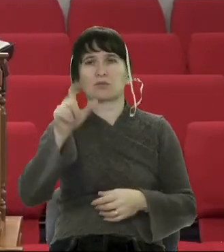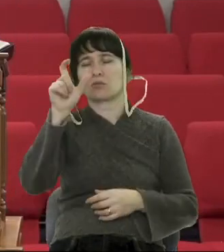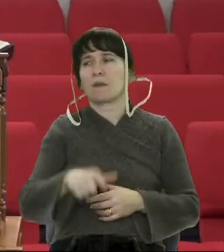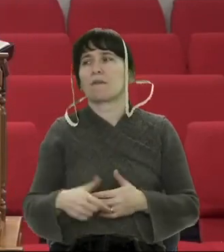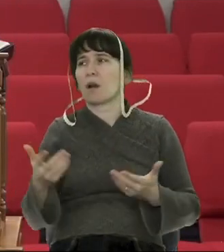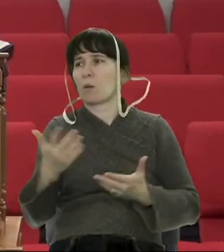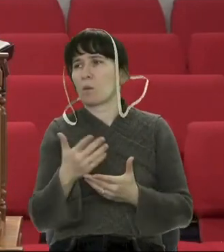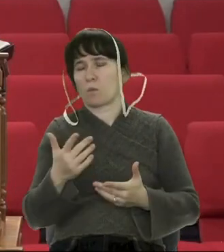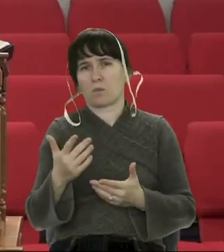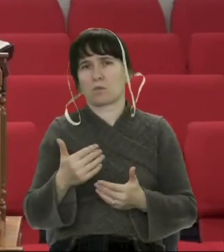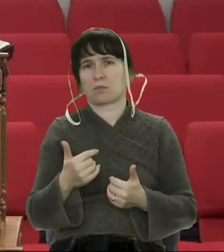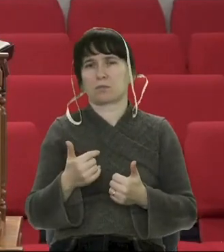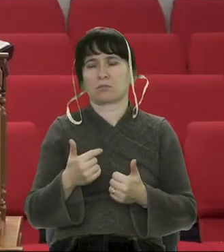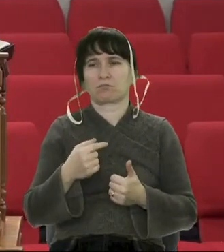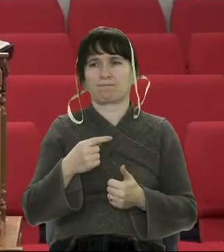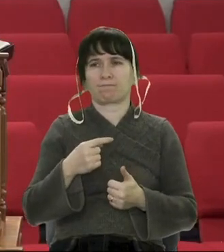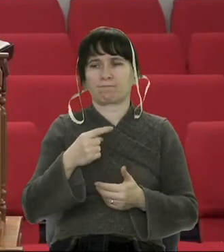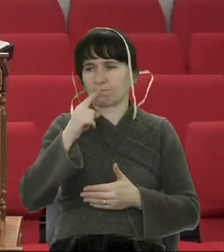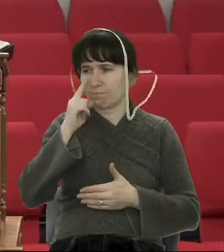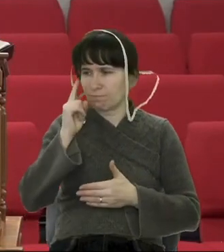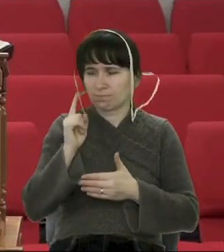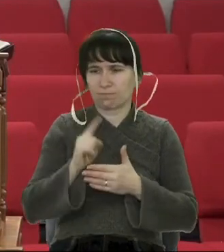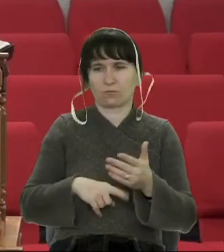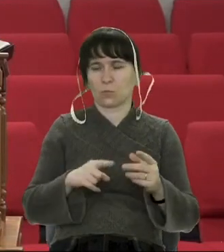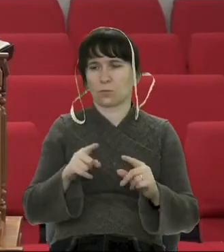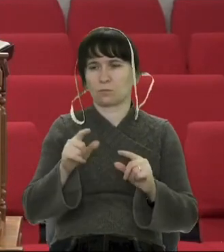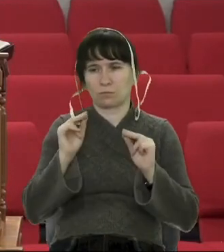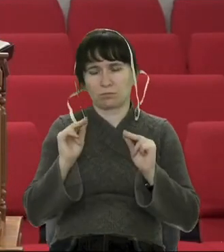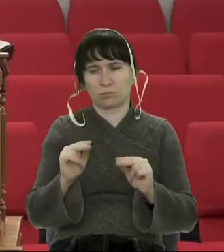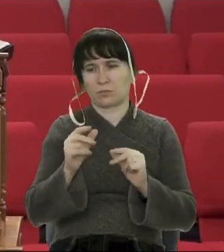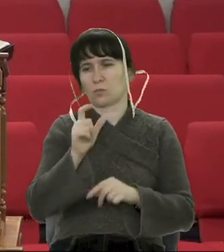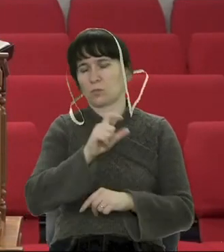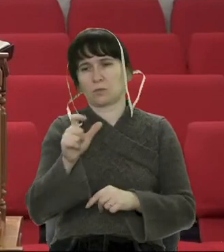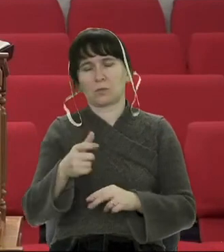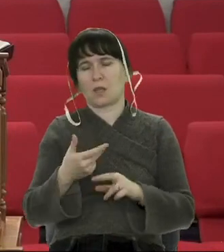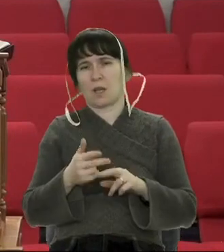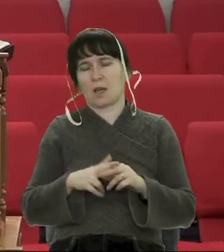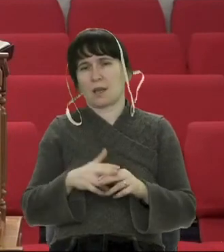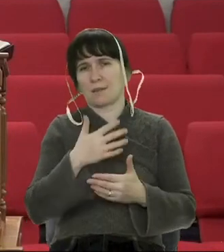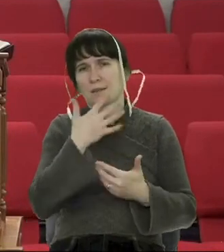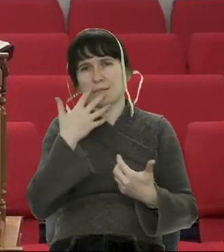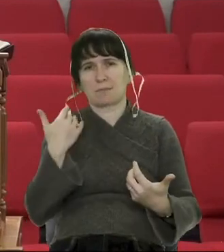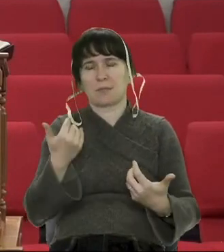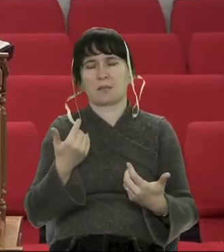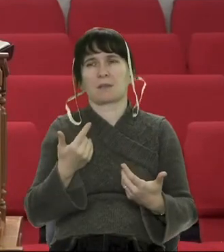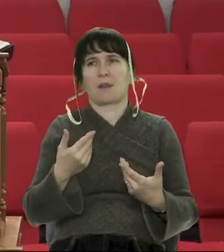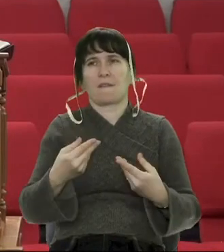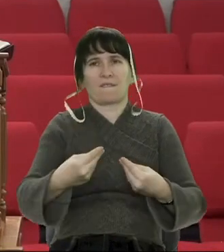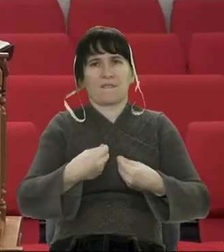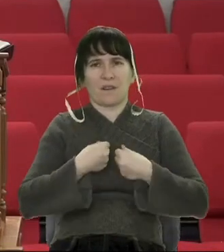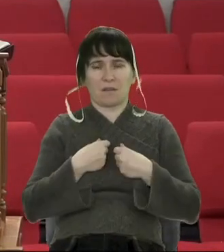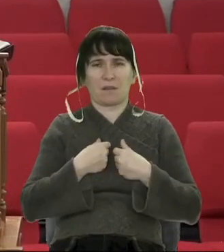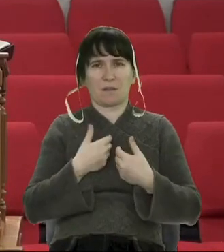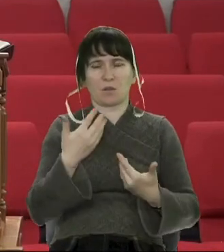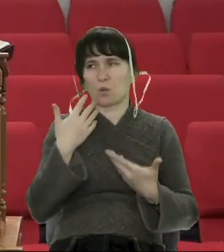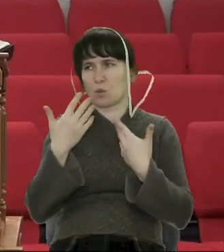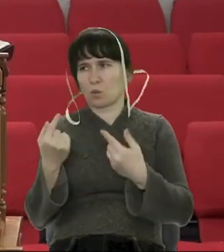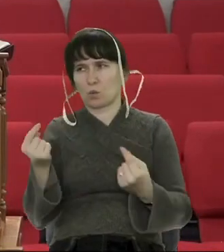впливає на відношення до інших. У них, значить, є внутрішній такий стержень.